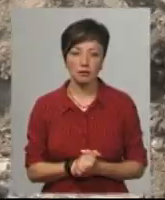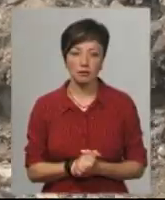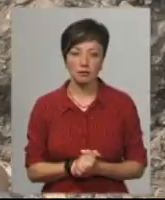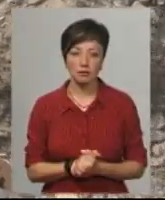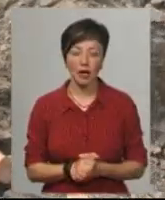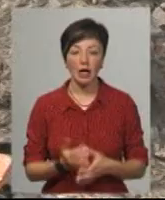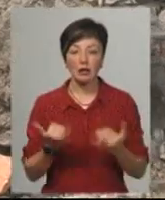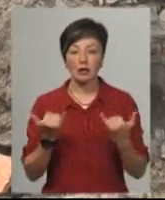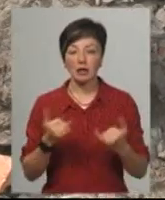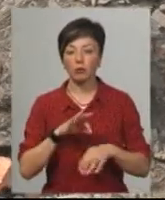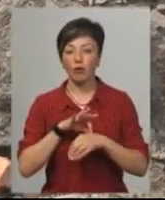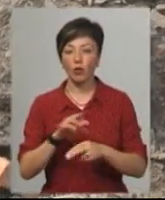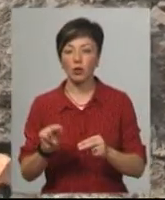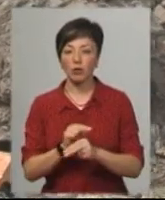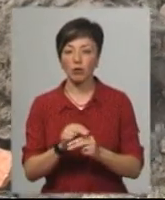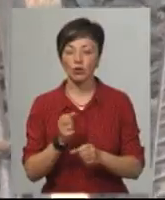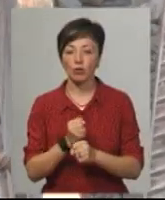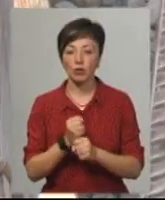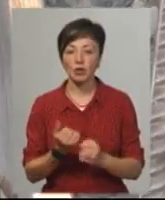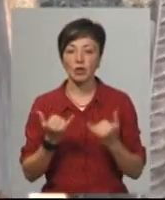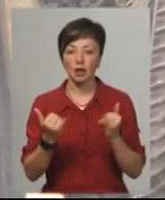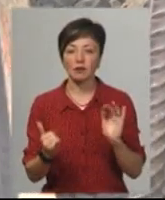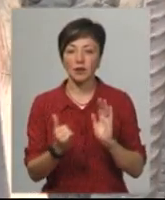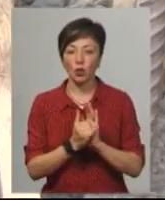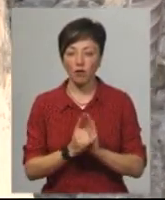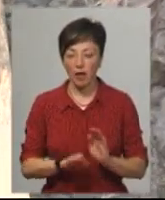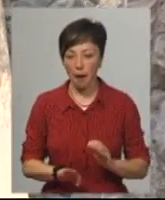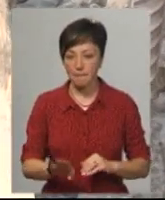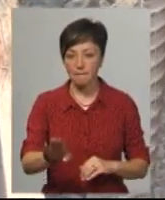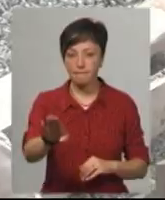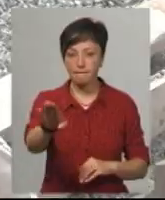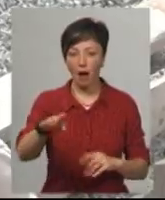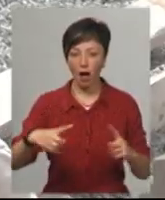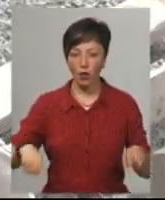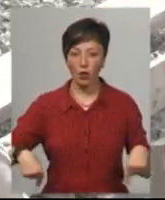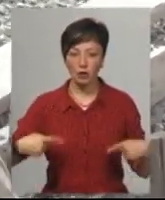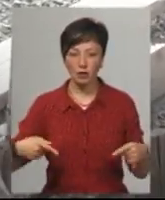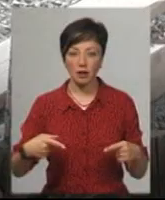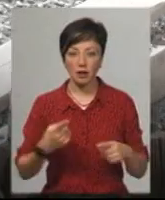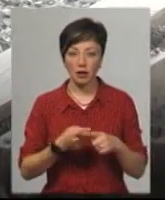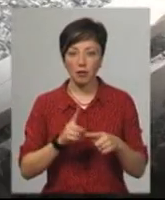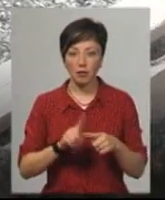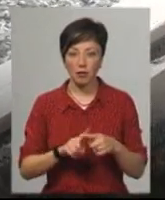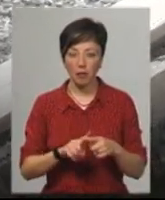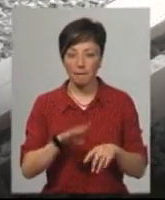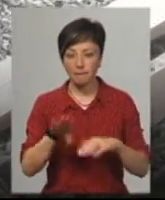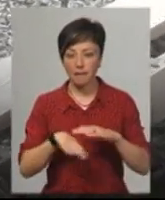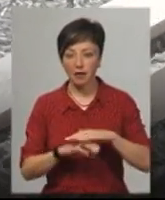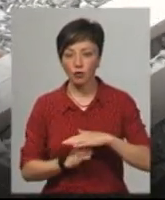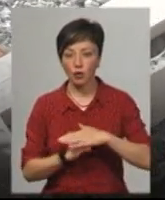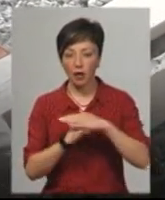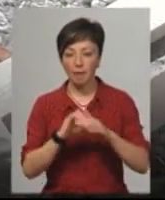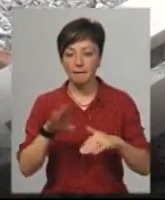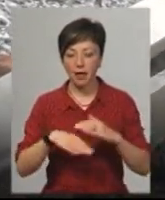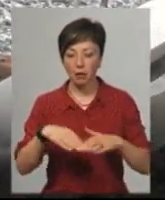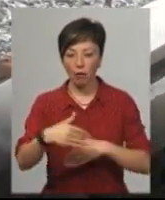Наразі проводять ремонтні роботи для встановлення пандусів, каже робітник Володимир Ільчук. Виставляємо опалубку під фундамент, під